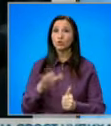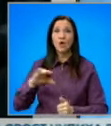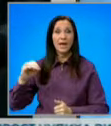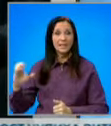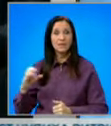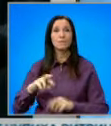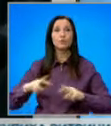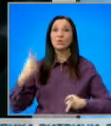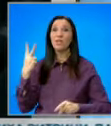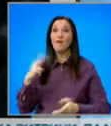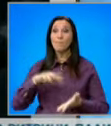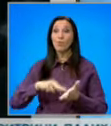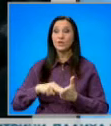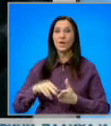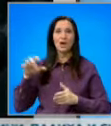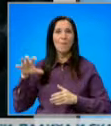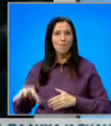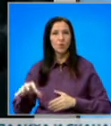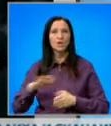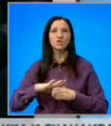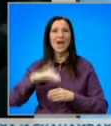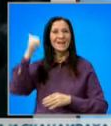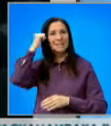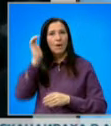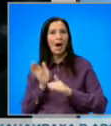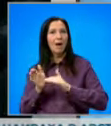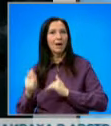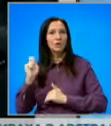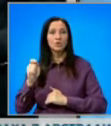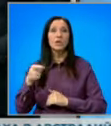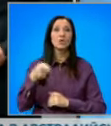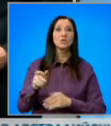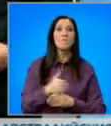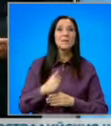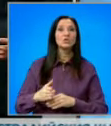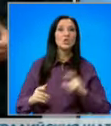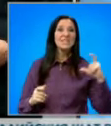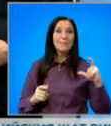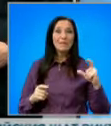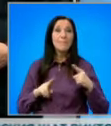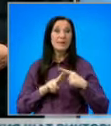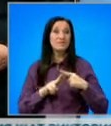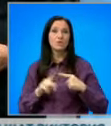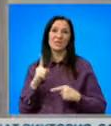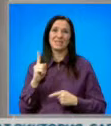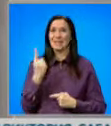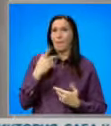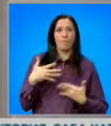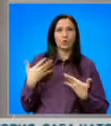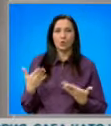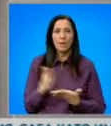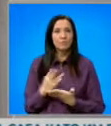Останалите два планирни пункта Черната скръва край Кюстендил и този между Симитли и Пехчево са все още само пожелание.